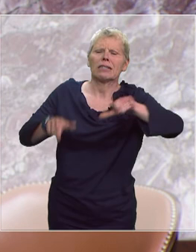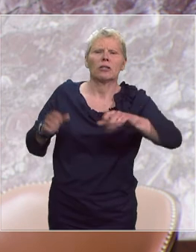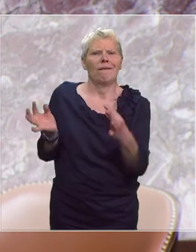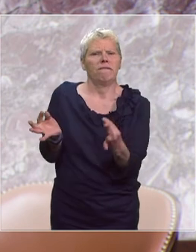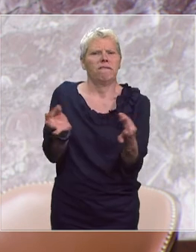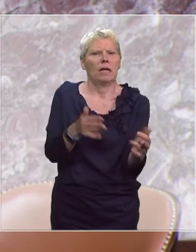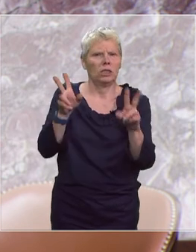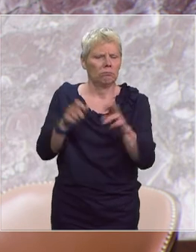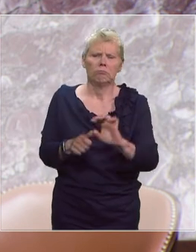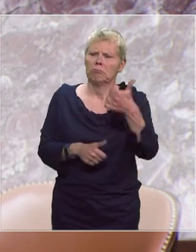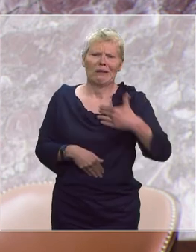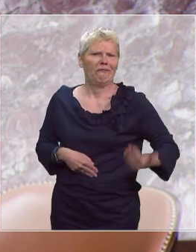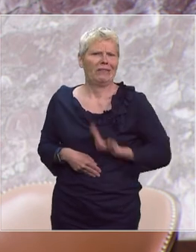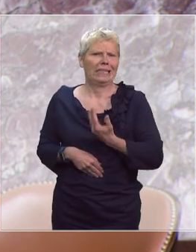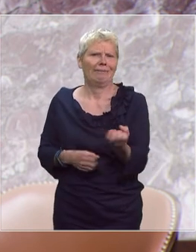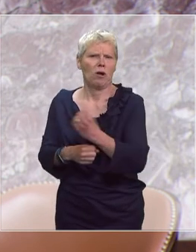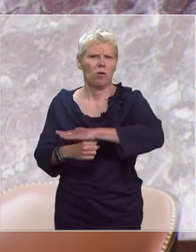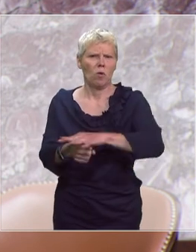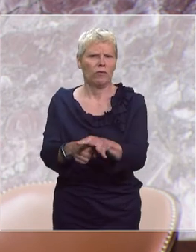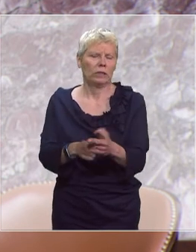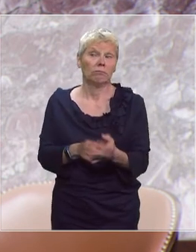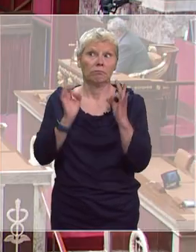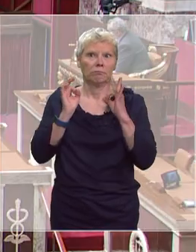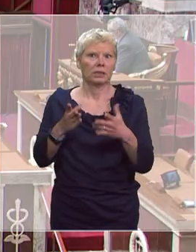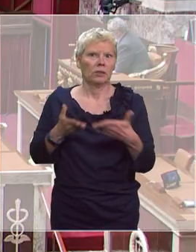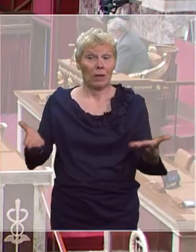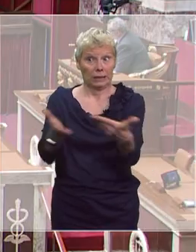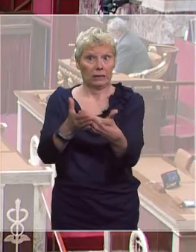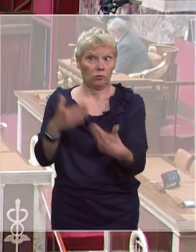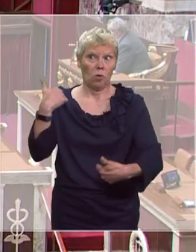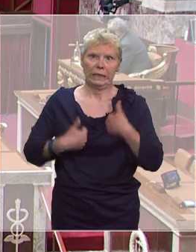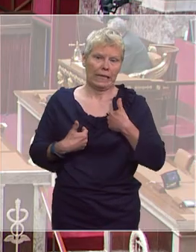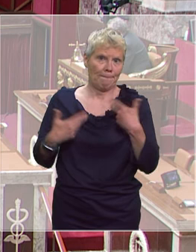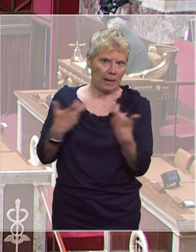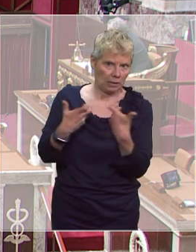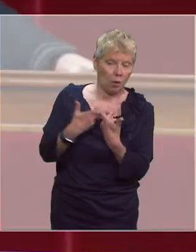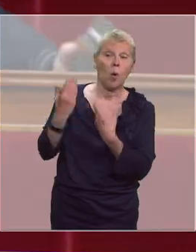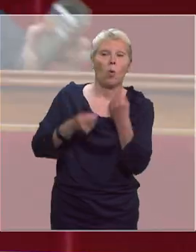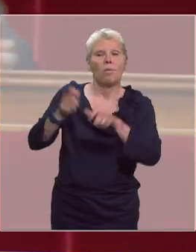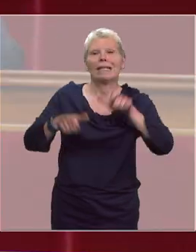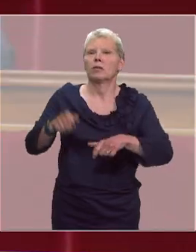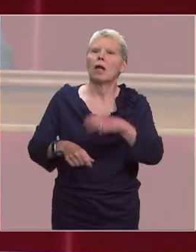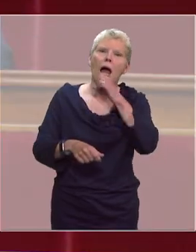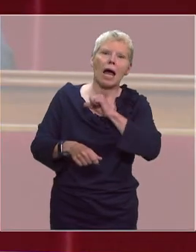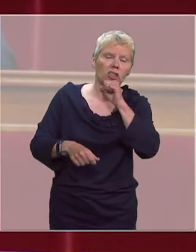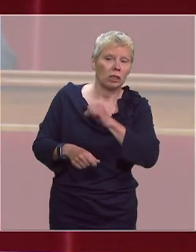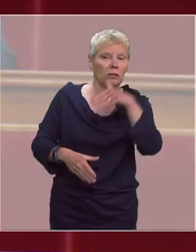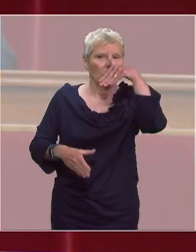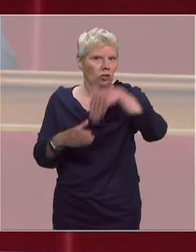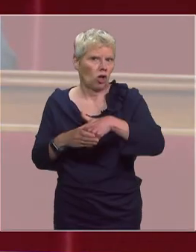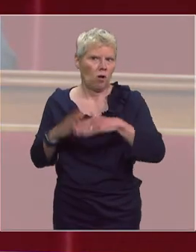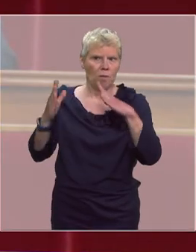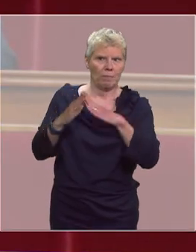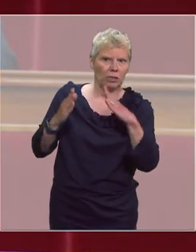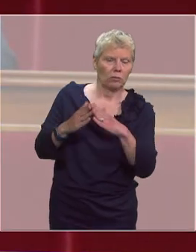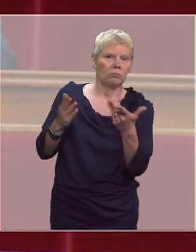sont les premières touchées par le Covid-19.'est particulièrement vrai s'agissant des personnes en situation de handicap et des personnes âgées résidant dans des établissements